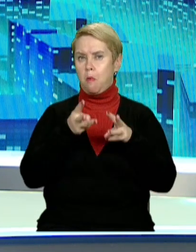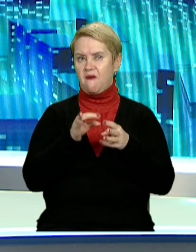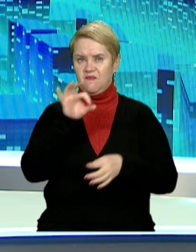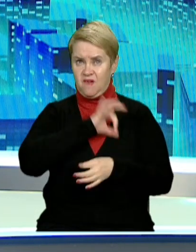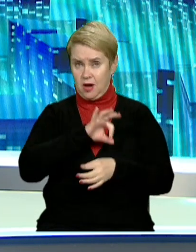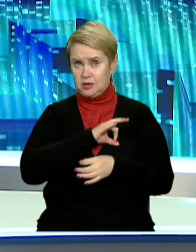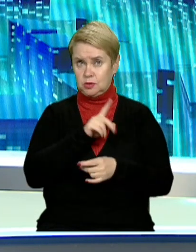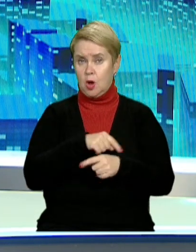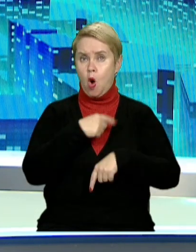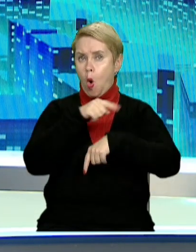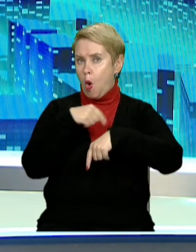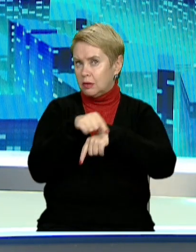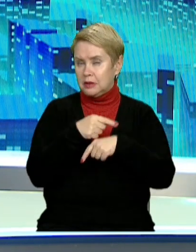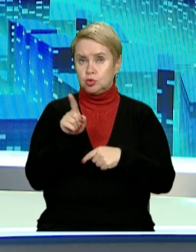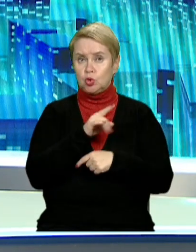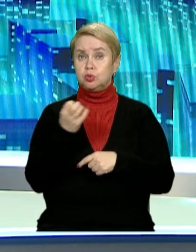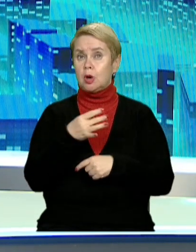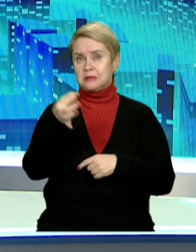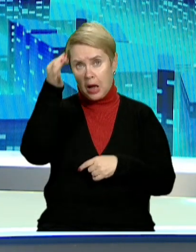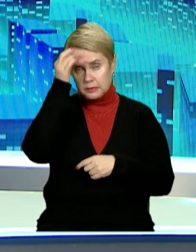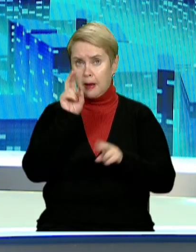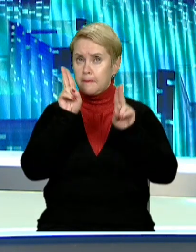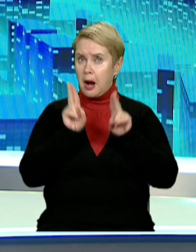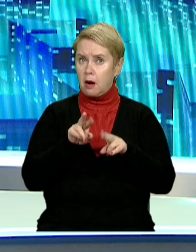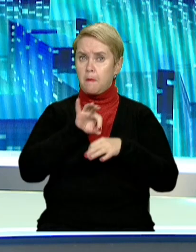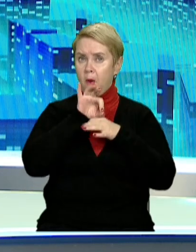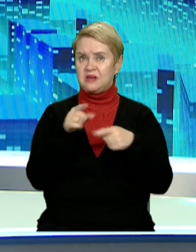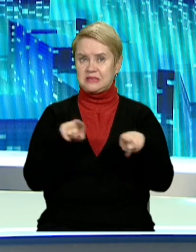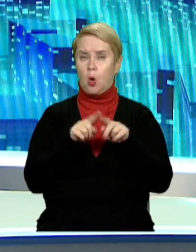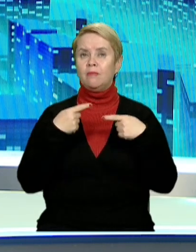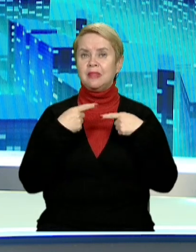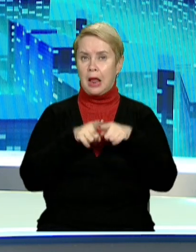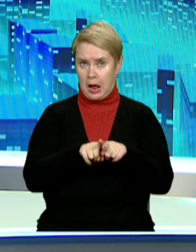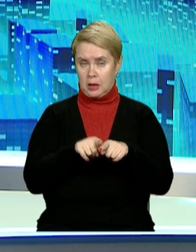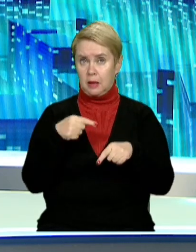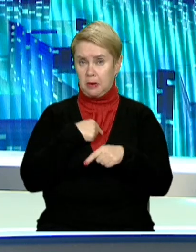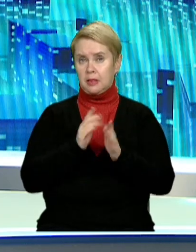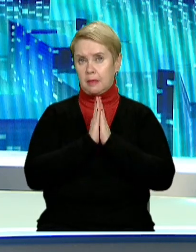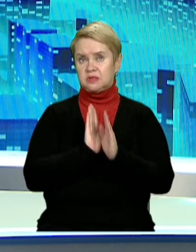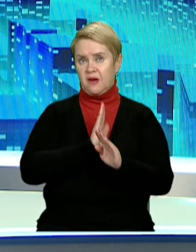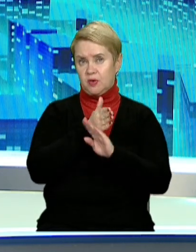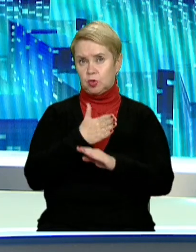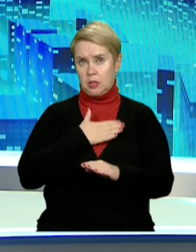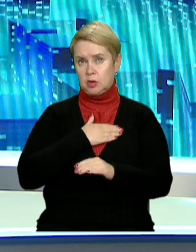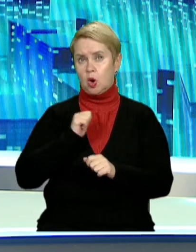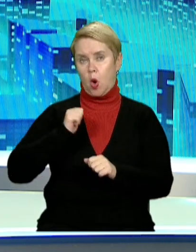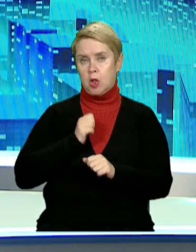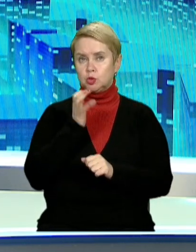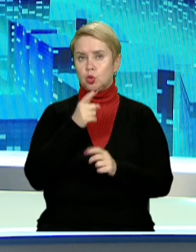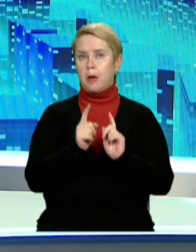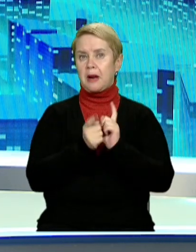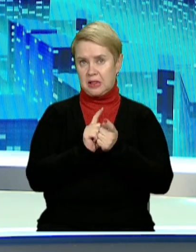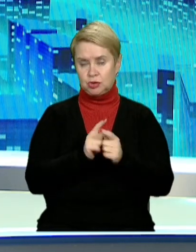використовують їх годинами. Тож, аби ще раз нагадати правила поводження із такою технікою, ми напросились у гості до нашої колеги –